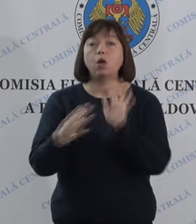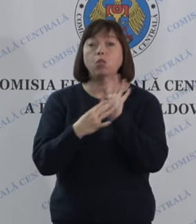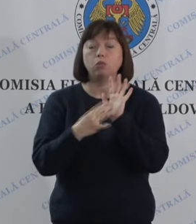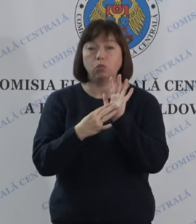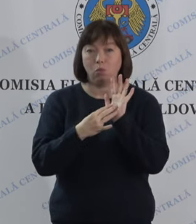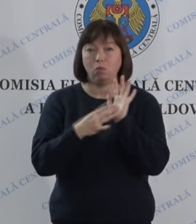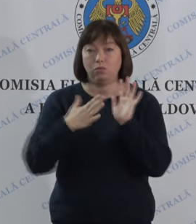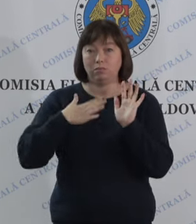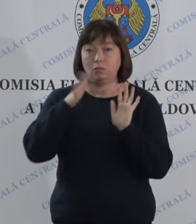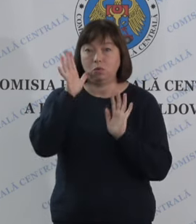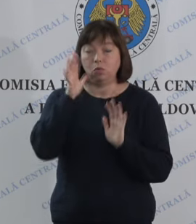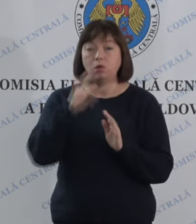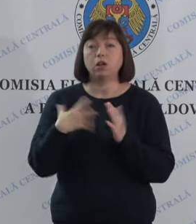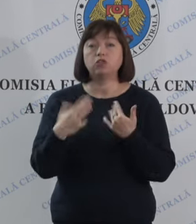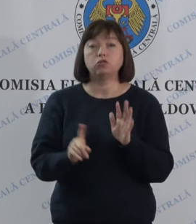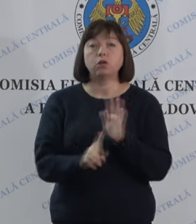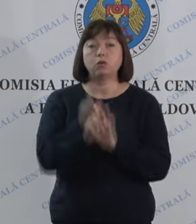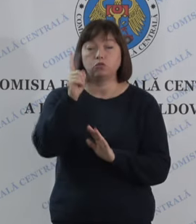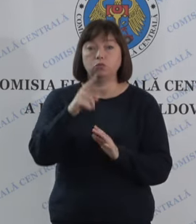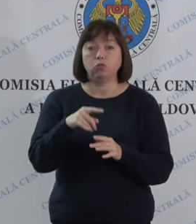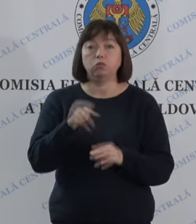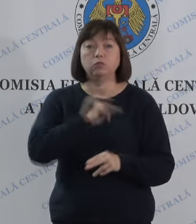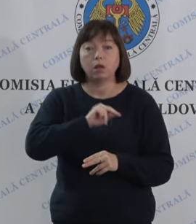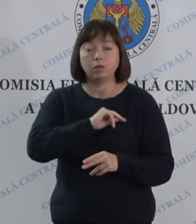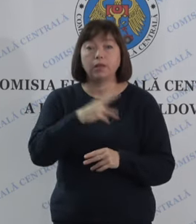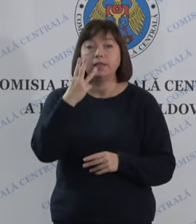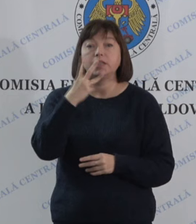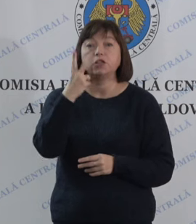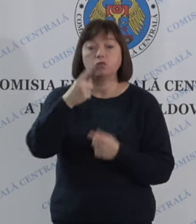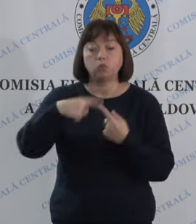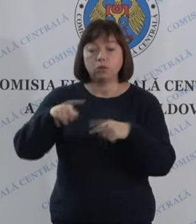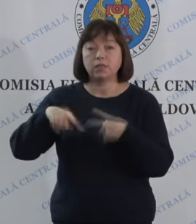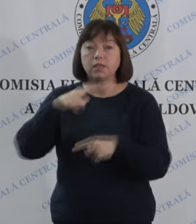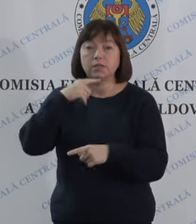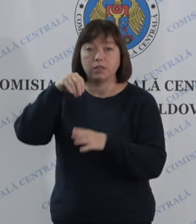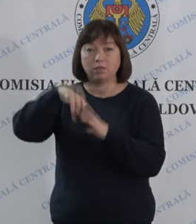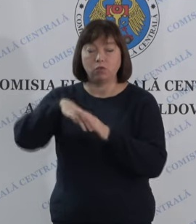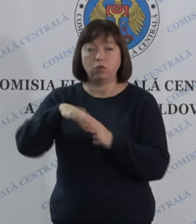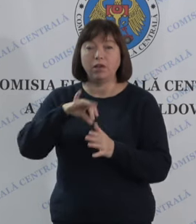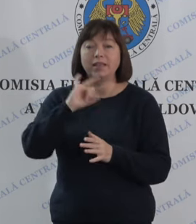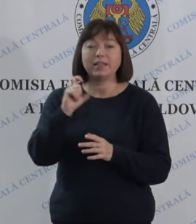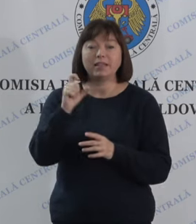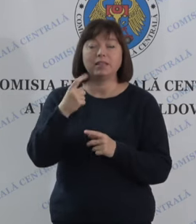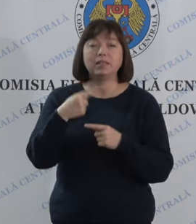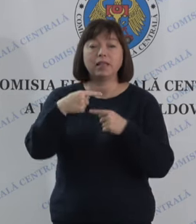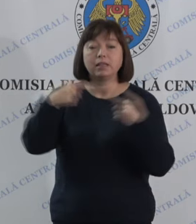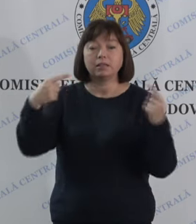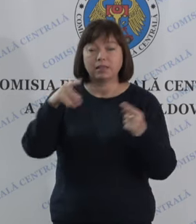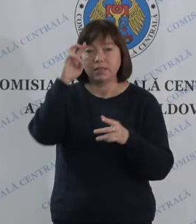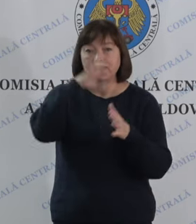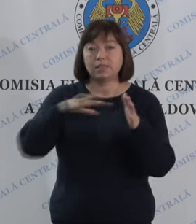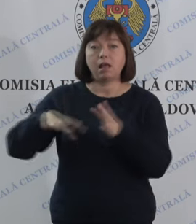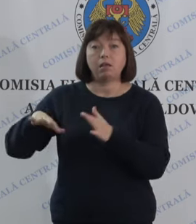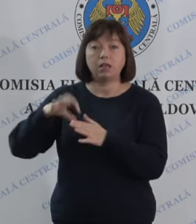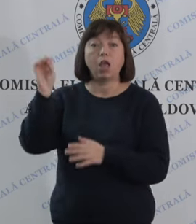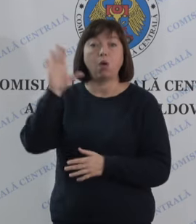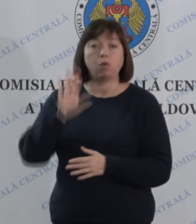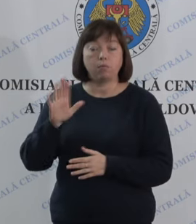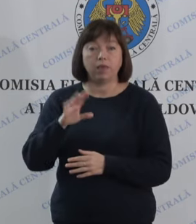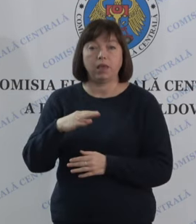ora Moldovei, și au început activitatea 32 de secții de votare din câteva state europene,